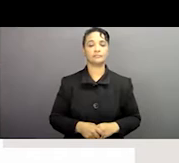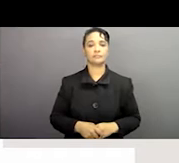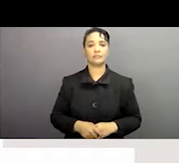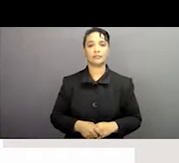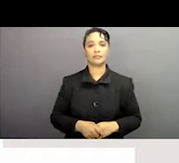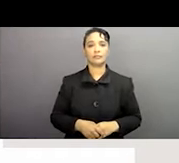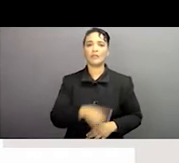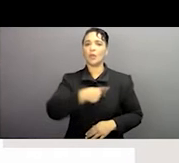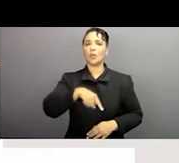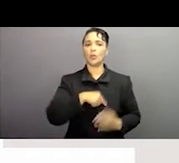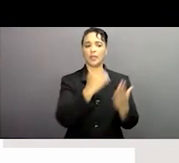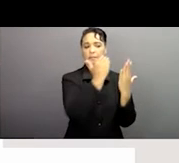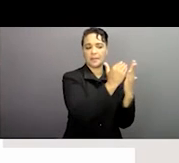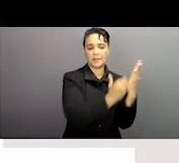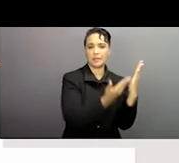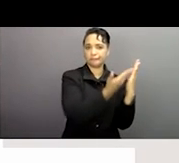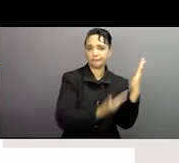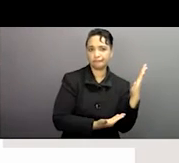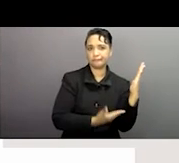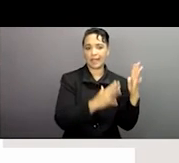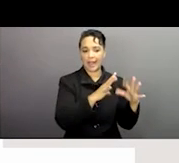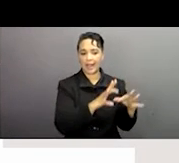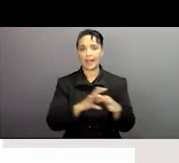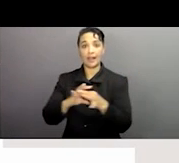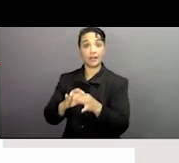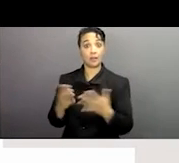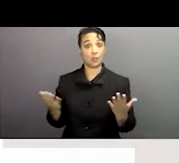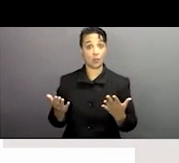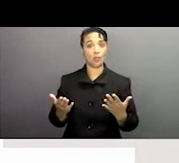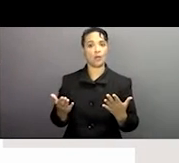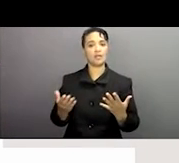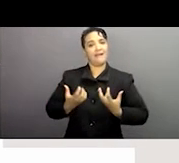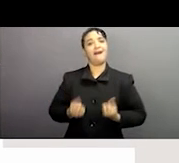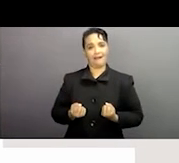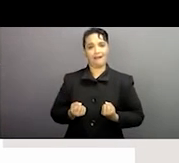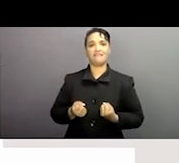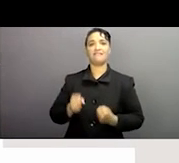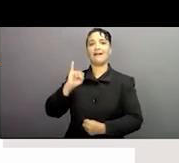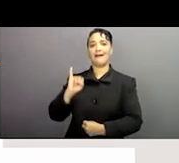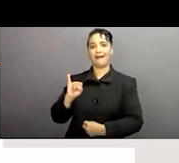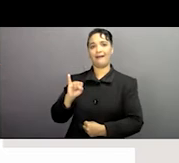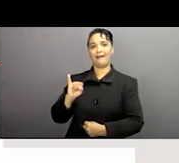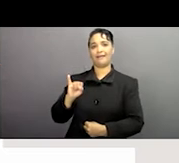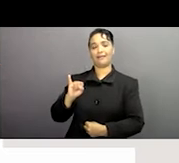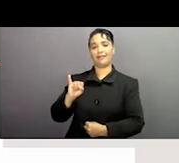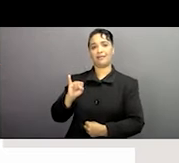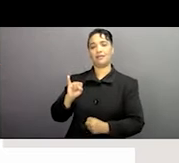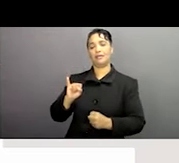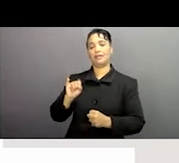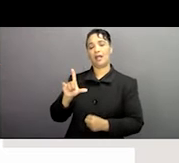type d'esclavage nous avons identifié sont basées sur les dispositions qui